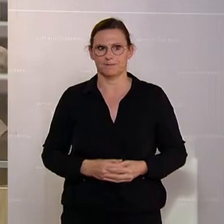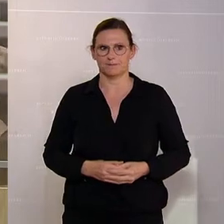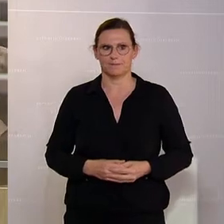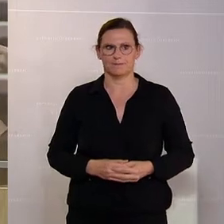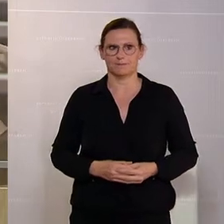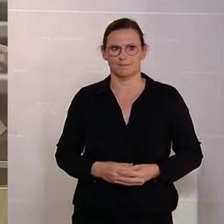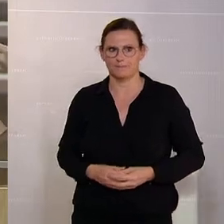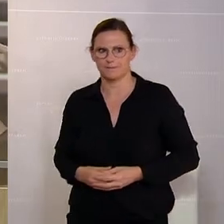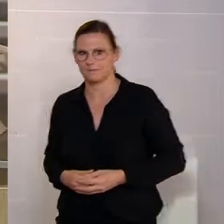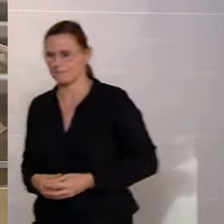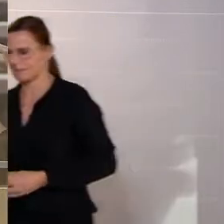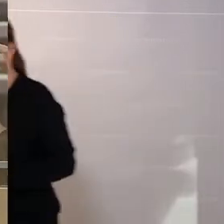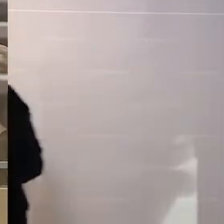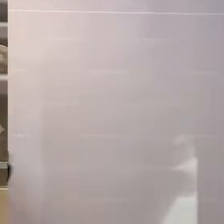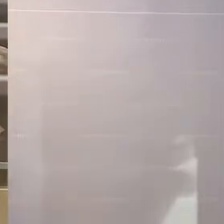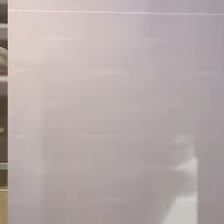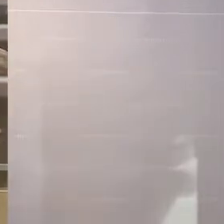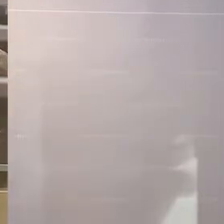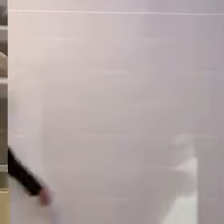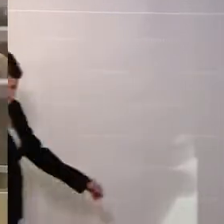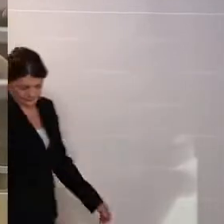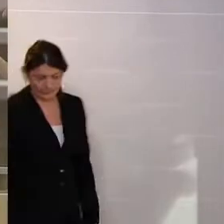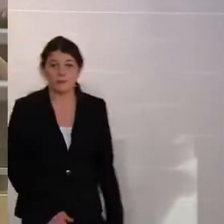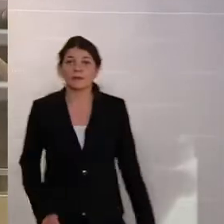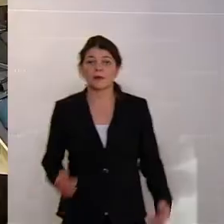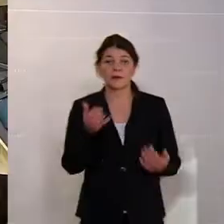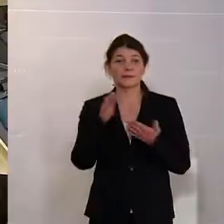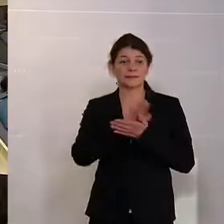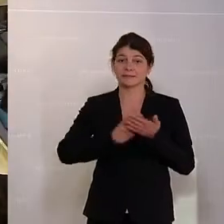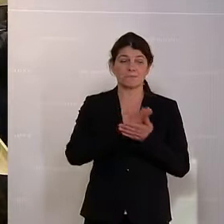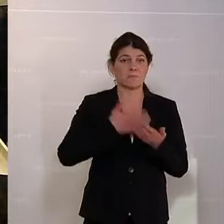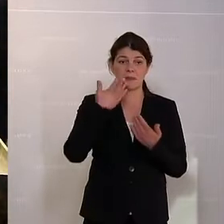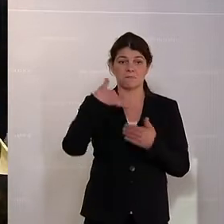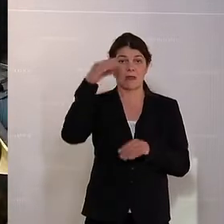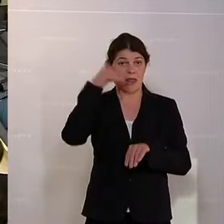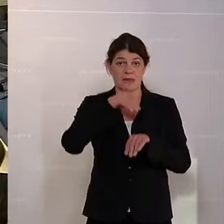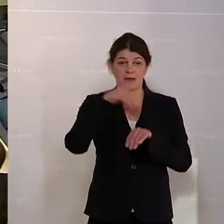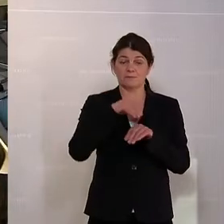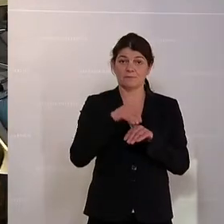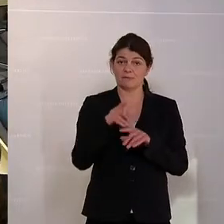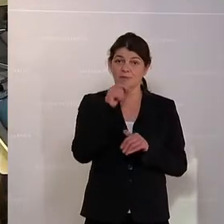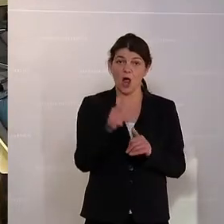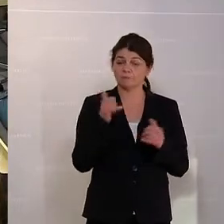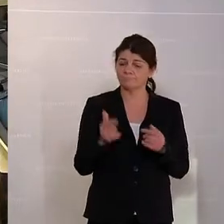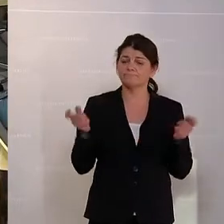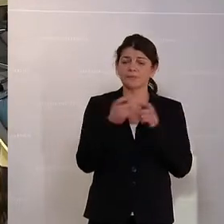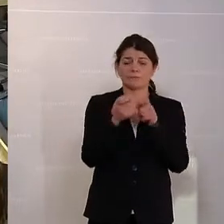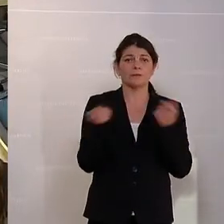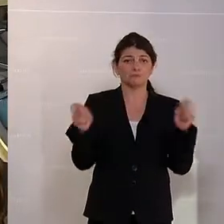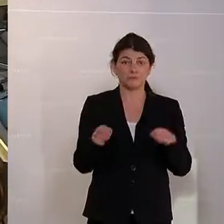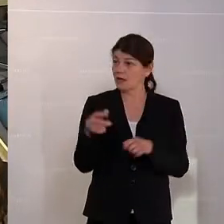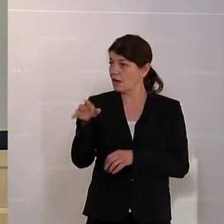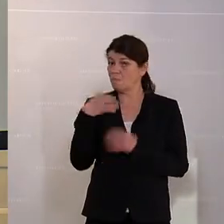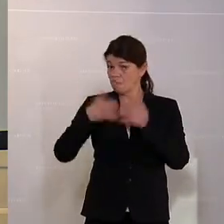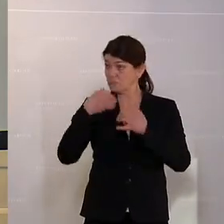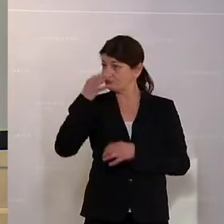Zu Wort ist nun niemand mehr gemeldet. Damit schließe ich diese Debatte. Ist seitens der Berichterstattung ein Schlusswort gewünscht?